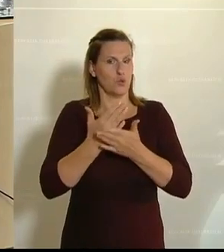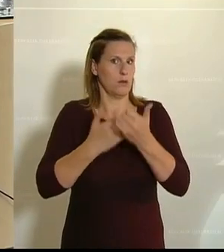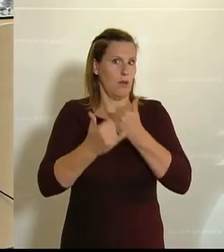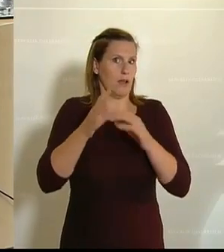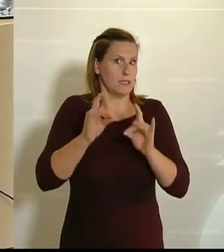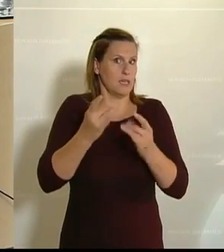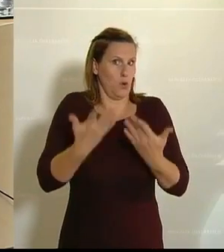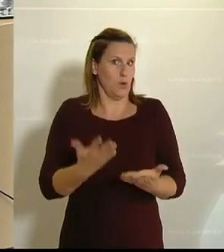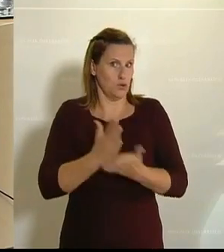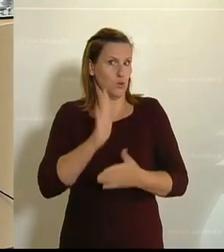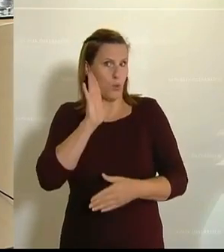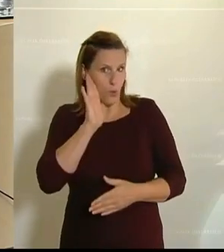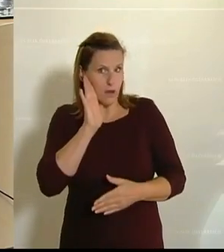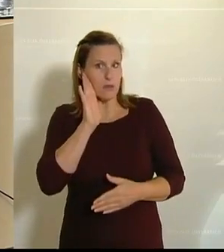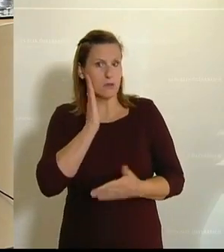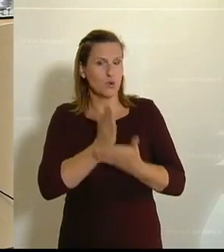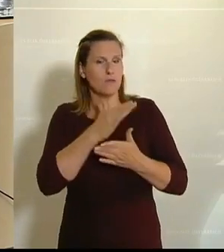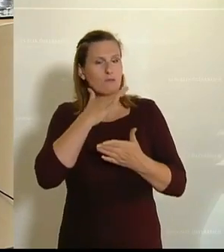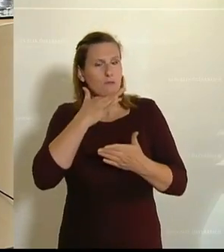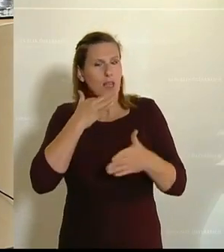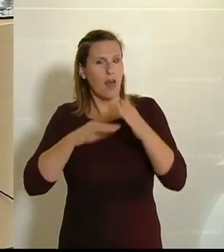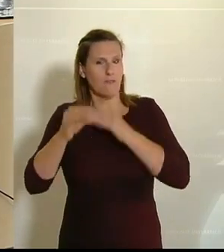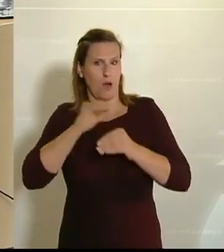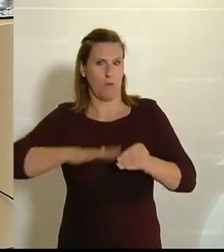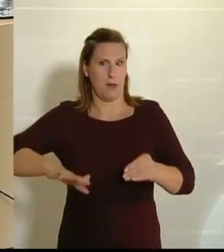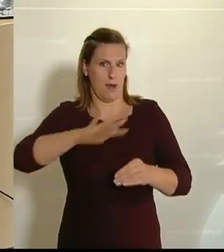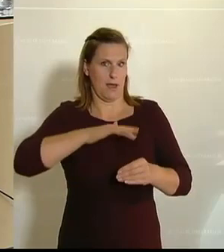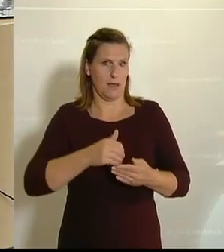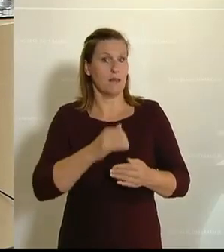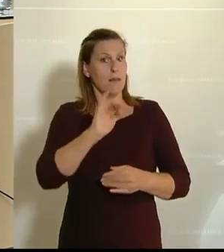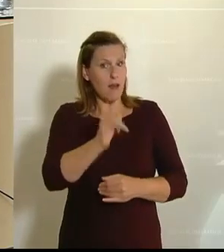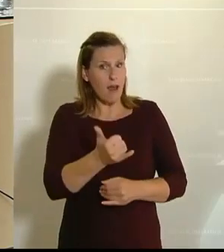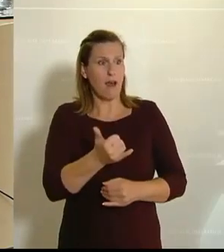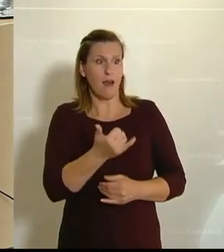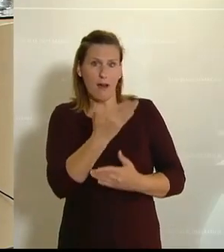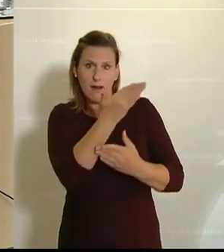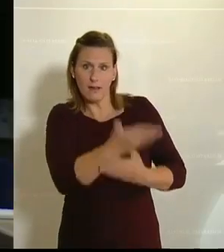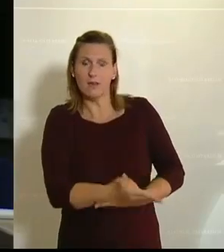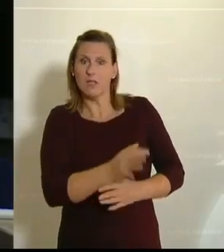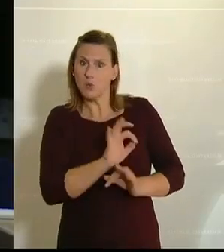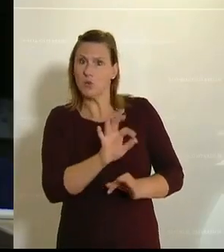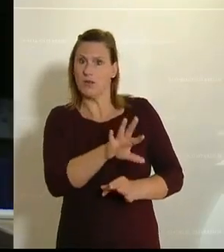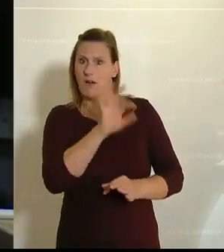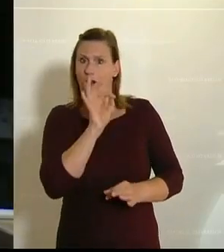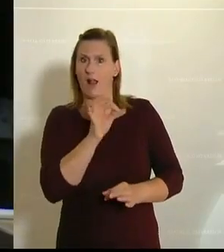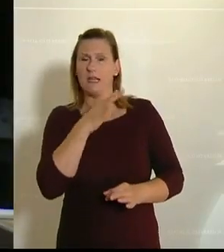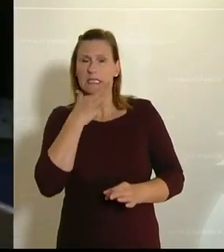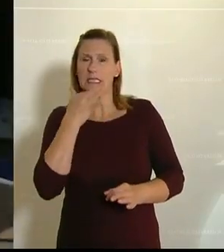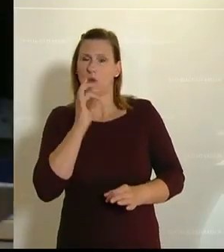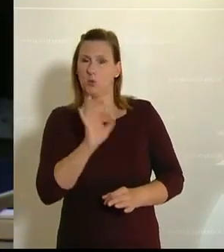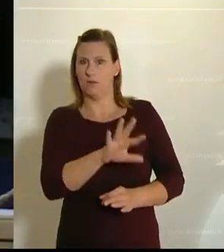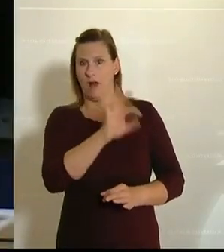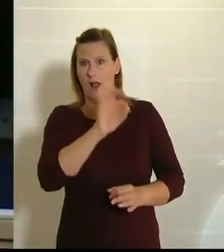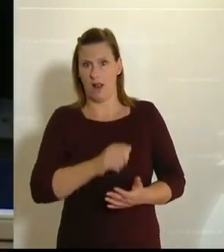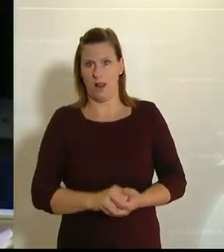wie wir heute schon gehört haben, deine Erfahrungen in diesem Bereich. Ja, Andrea Mayer ist eine gute Wahl, sie ist eine sehr gute